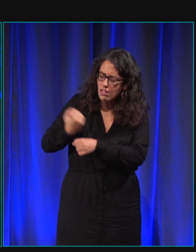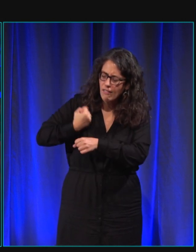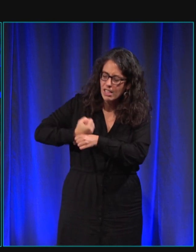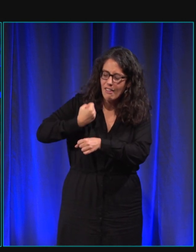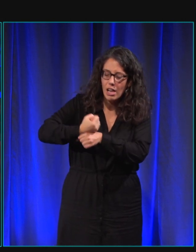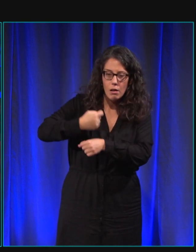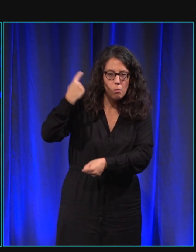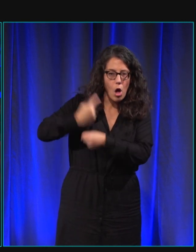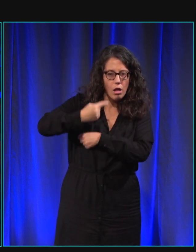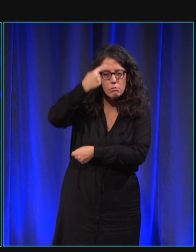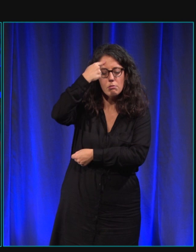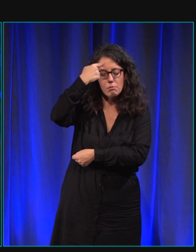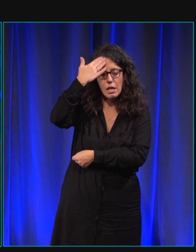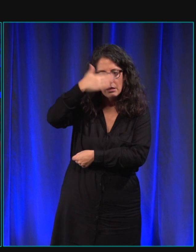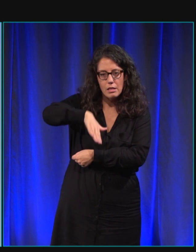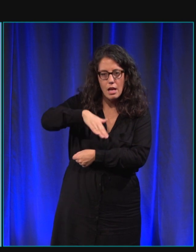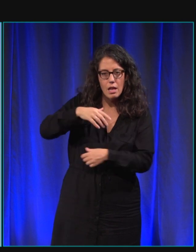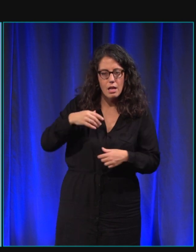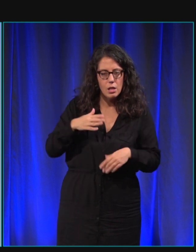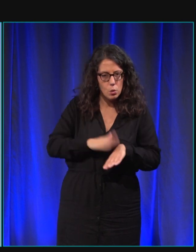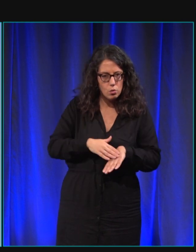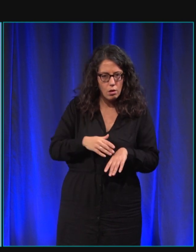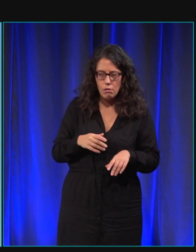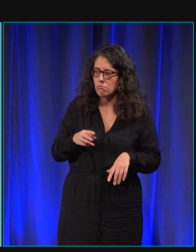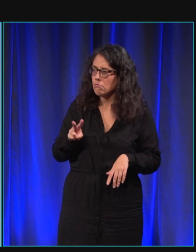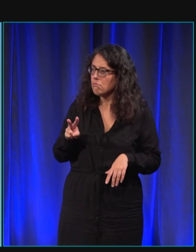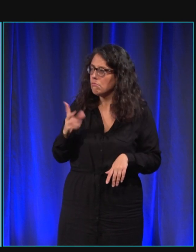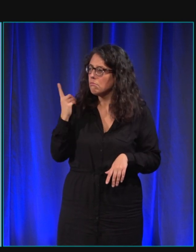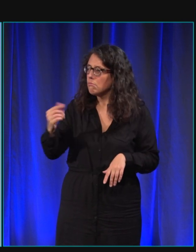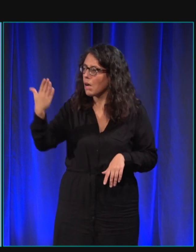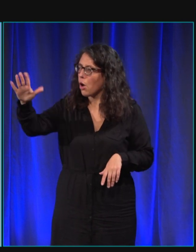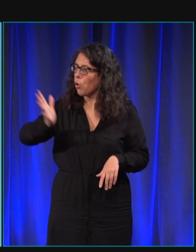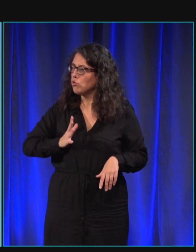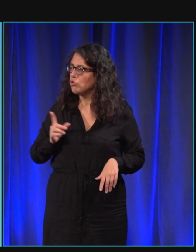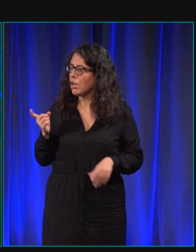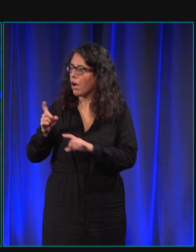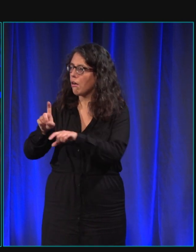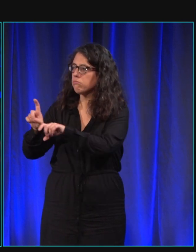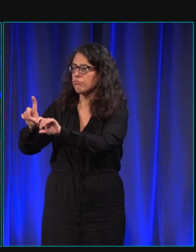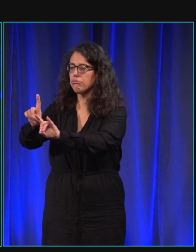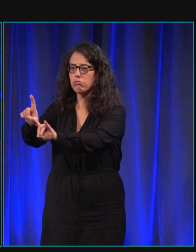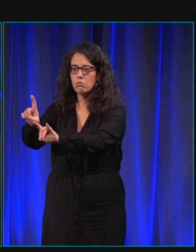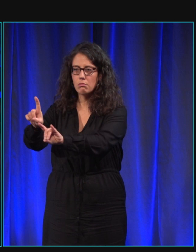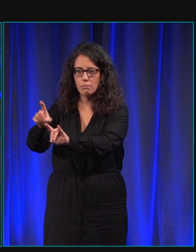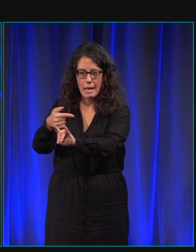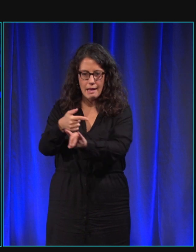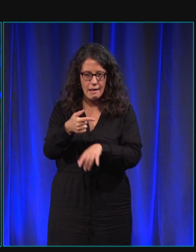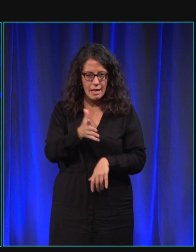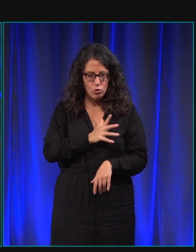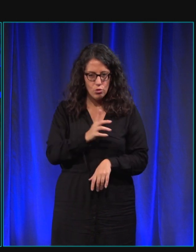et tout et qu'il vous voit partir avec un autre chien guide comment ça se passe entre les deux chiens chez vous